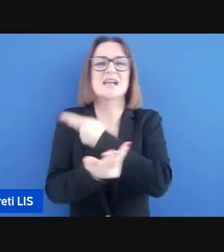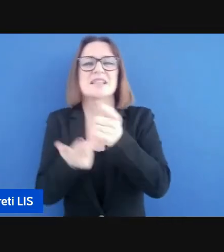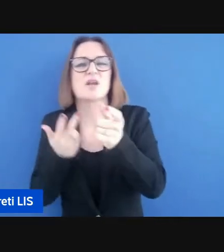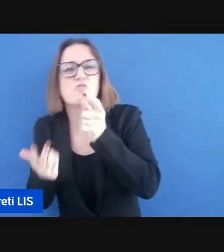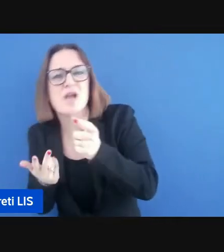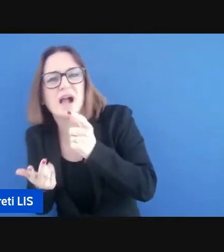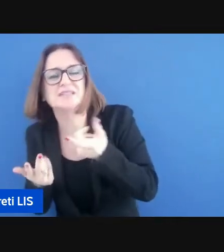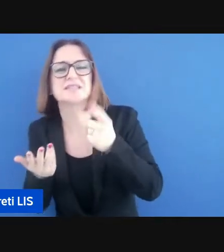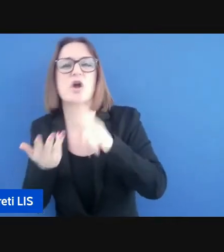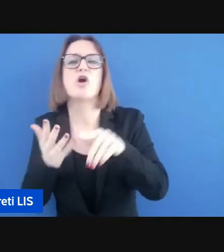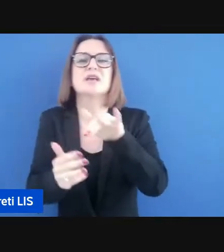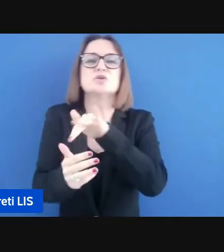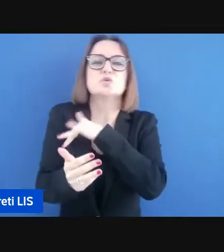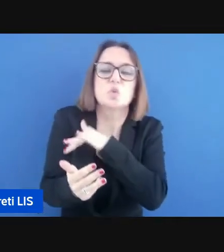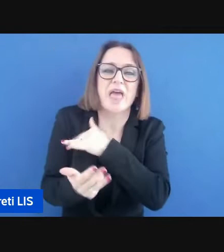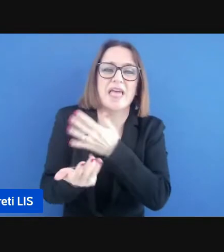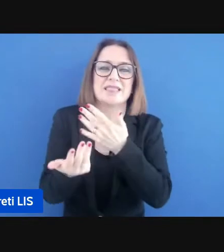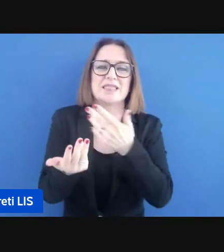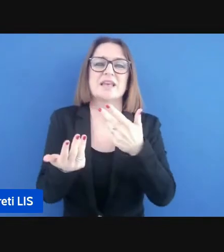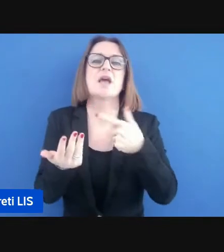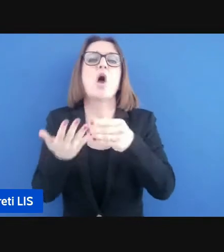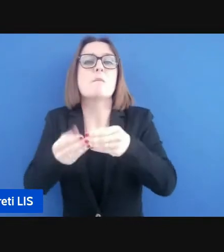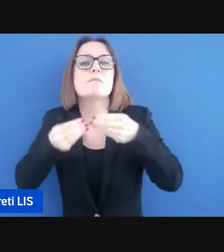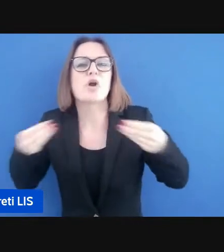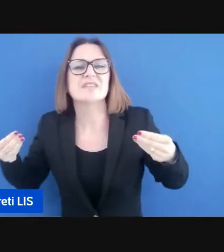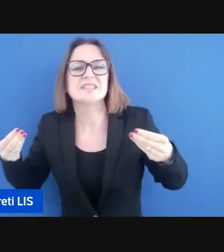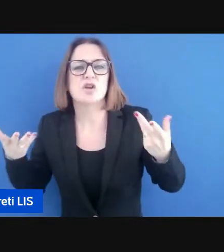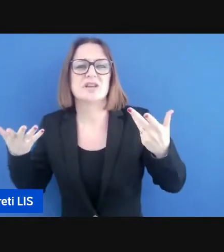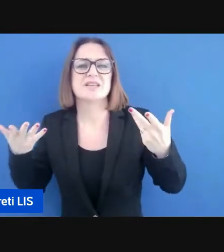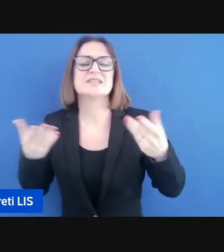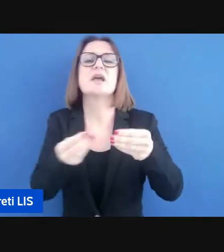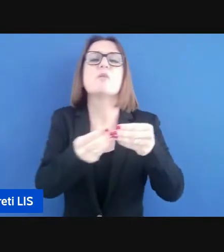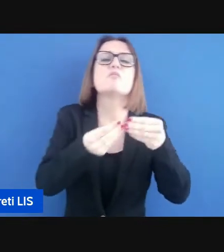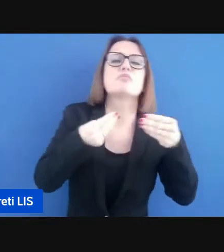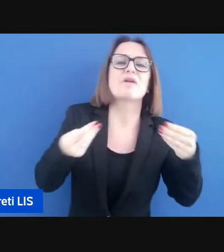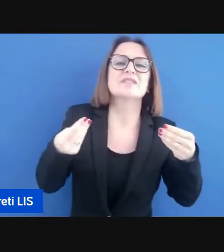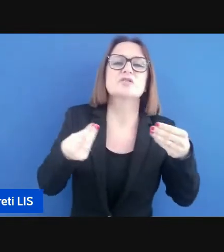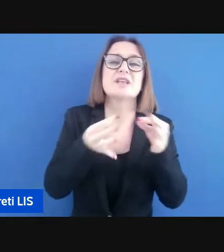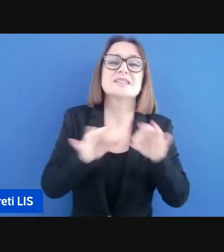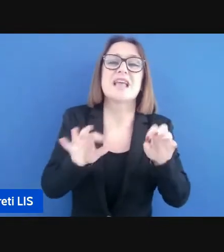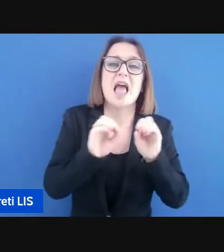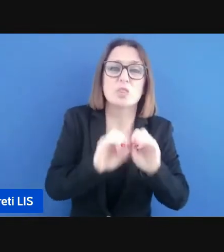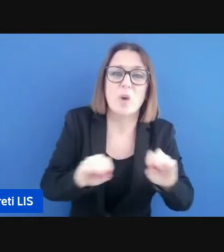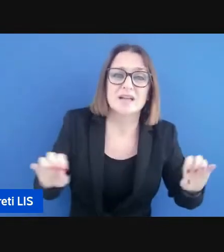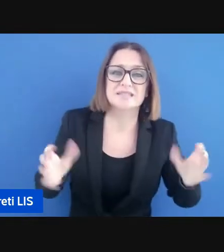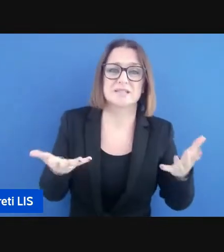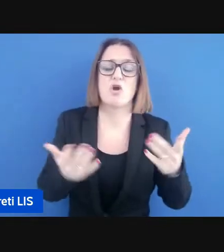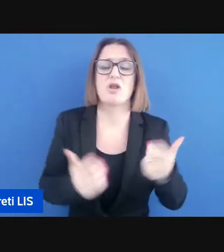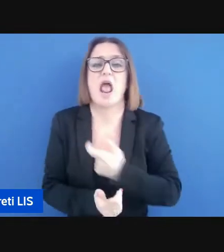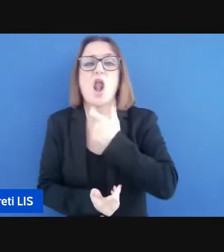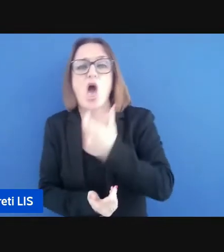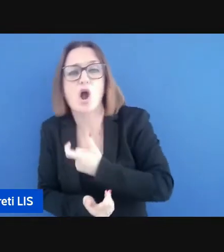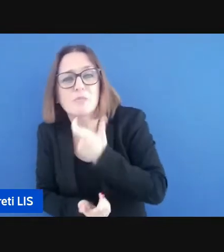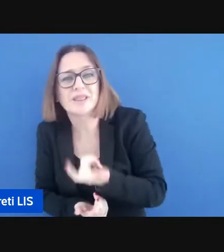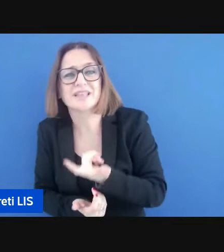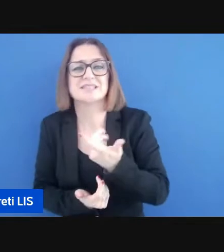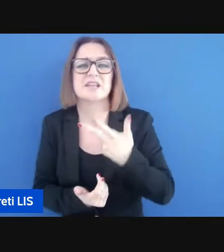studenti professionisti professionisti dell'educazione logopedisti